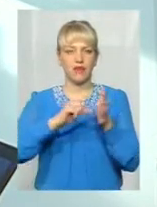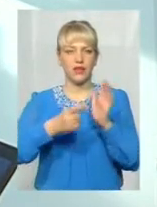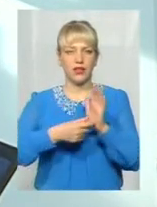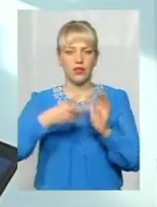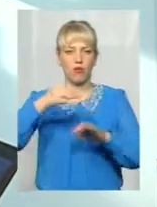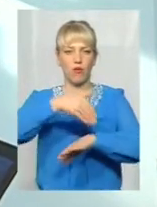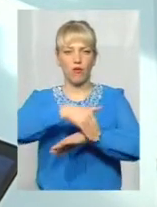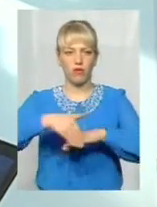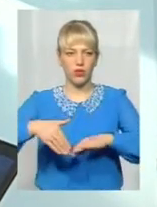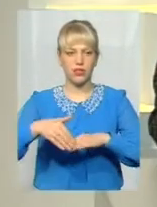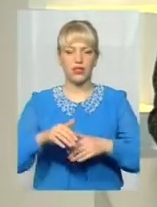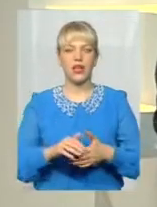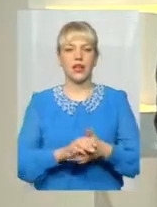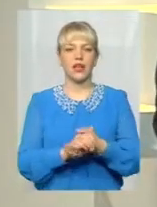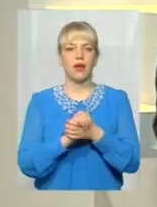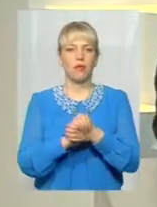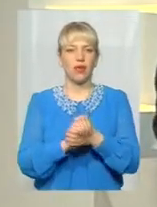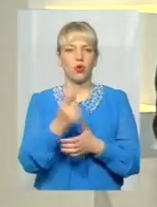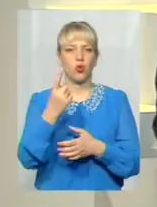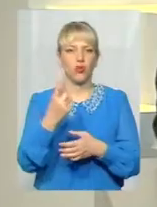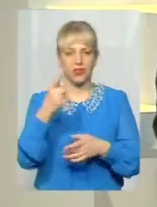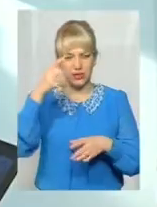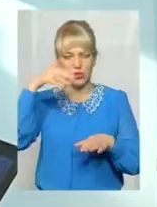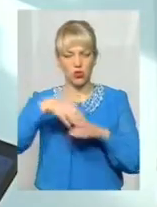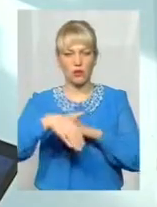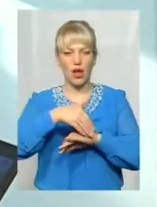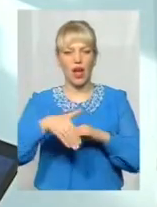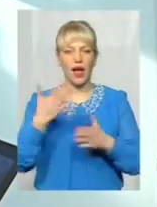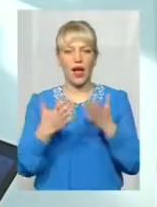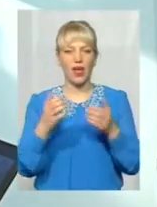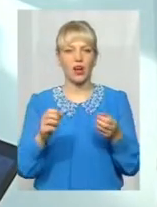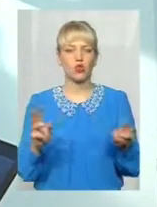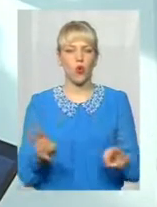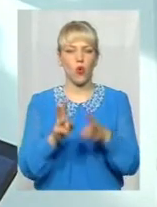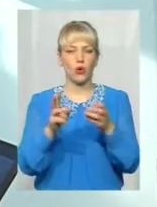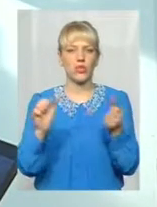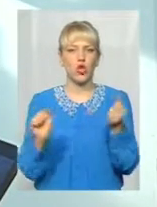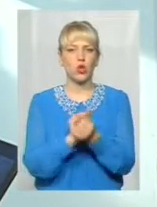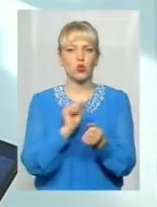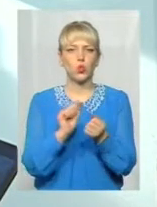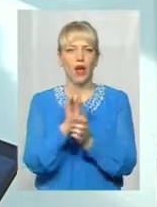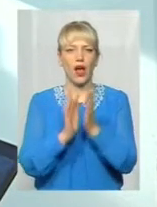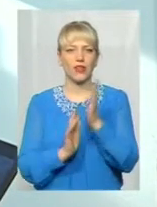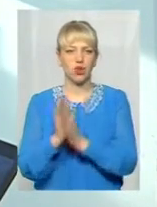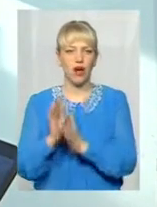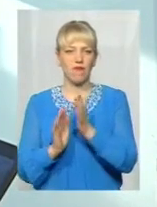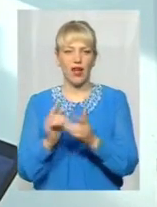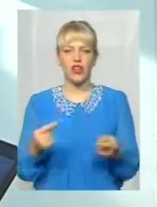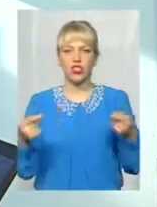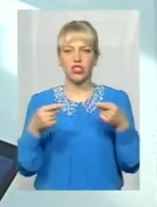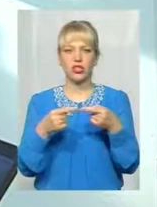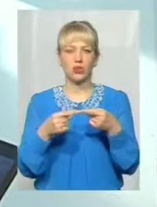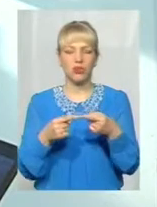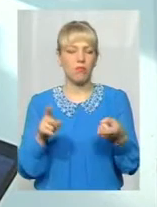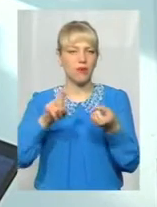Мир-1, це, зрозумілий, адреса. А якщо горить суха трава, навіть чіткої прив'язки до місцевості немає,